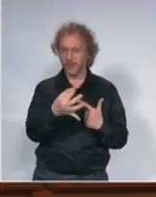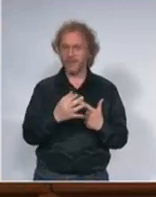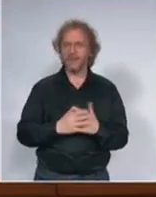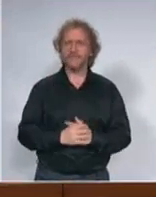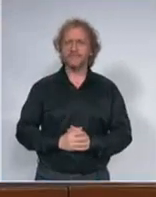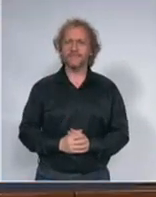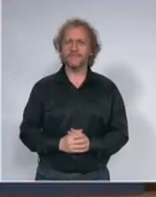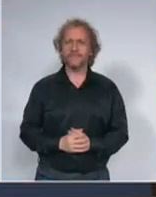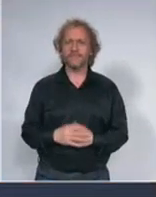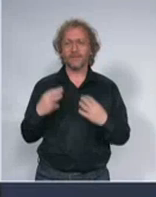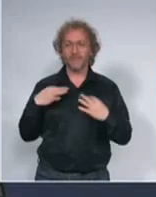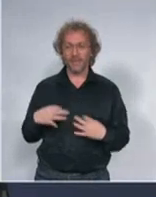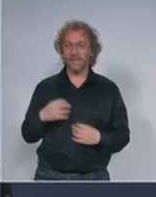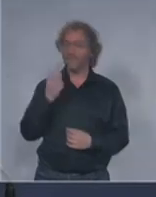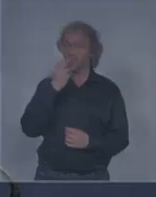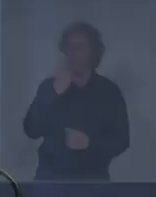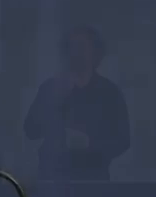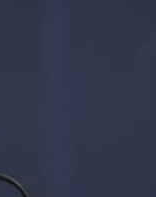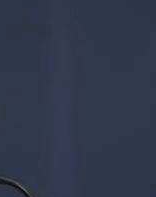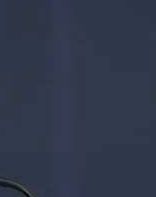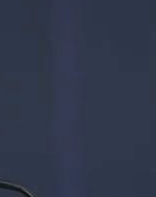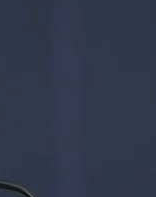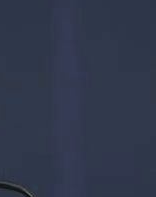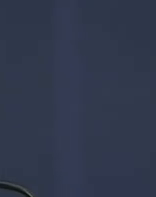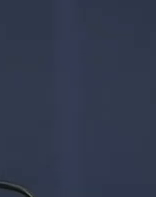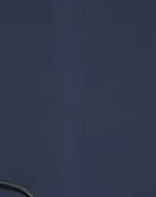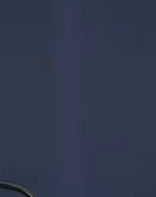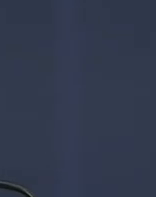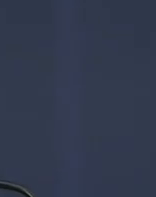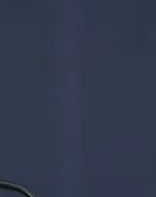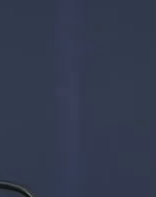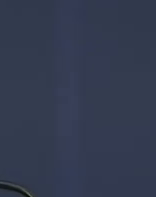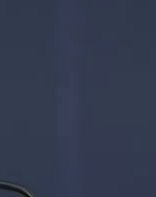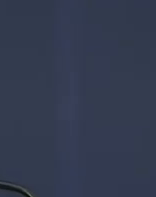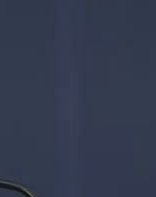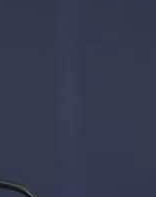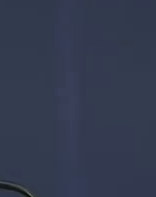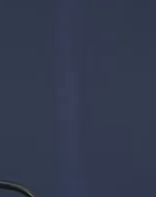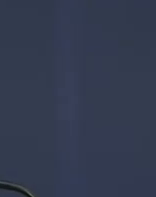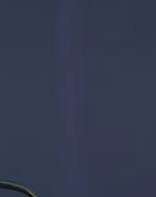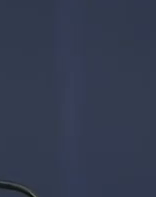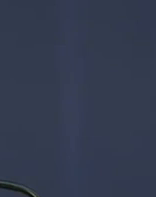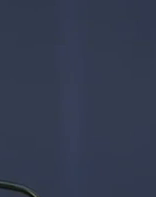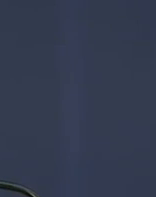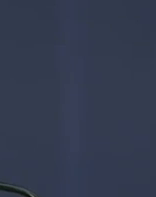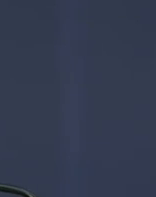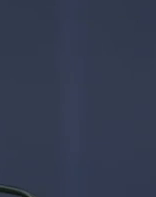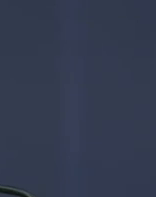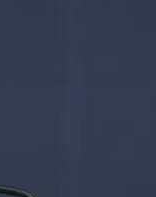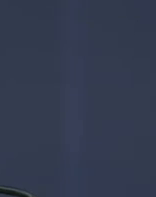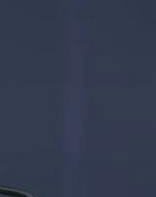predsednik Vučić je kada je objavljivao vanredno stanje nejavio da će zdravstveni radnici dobiti 10 procenata povišenje plate